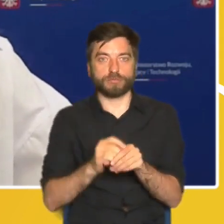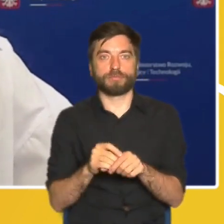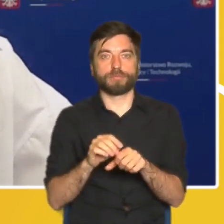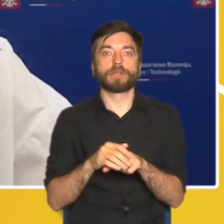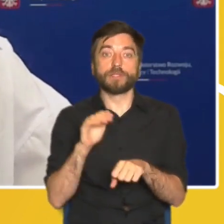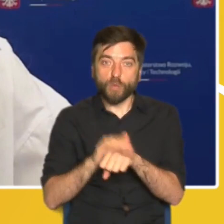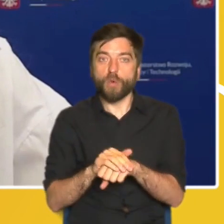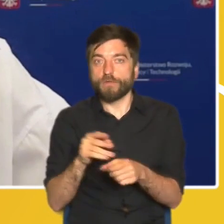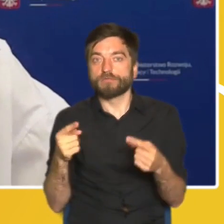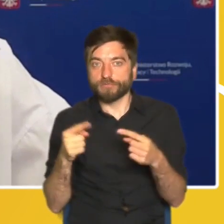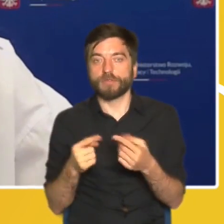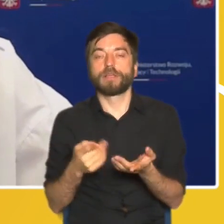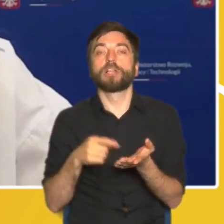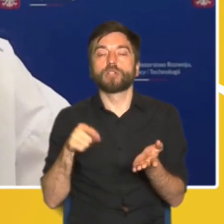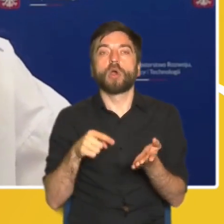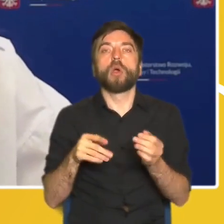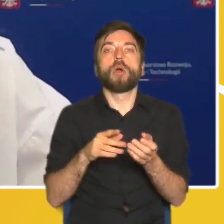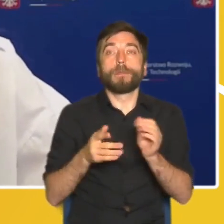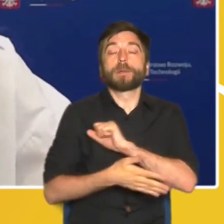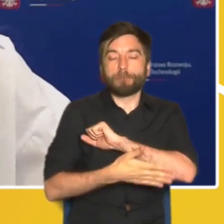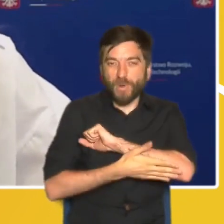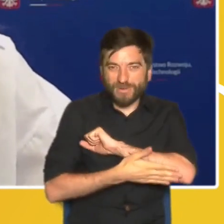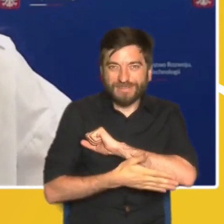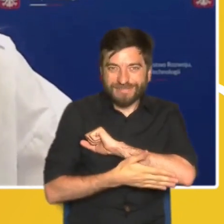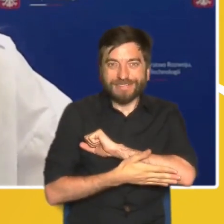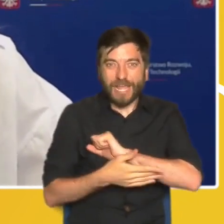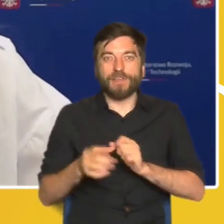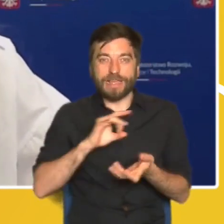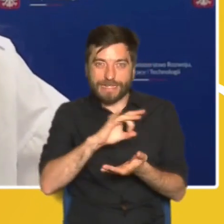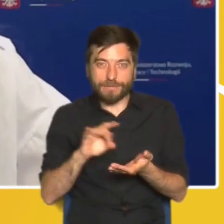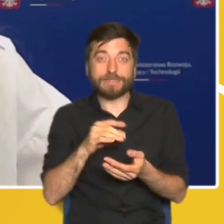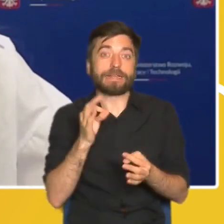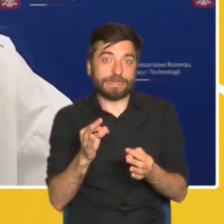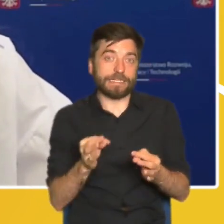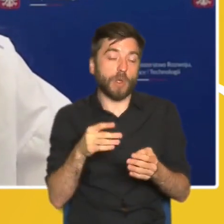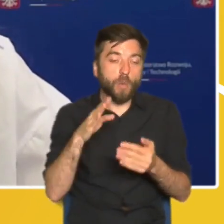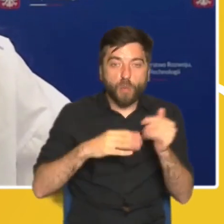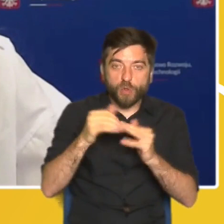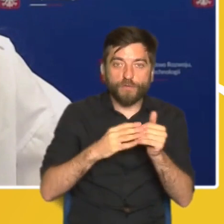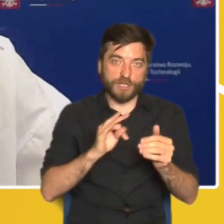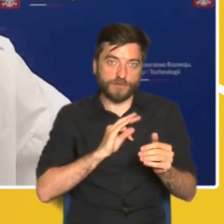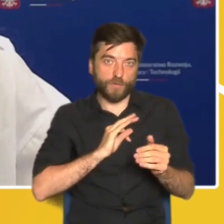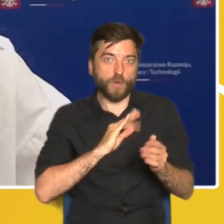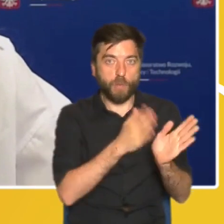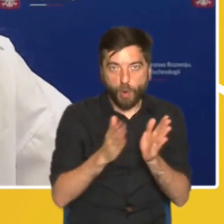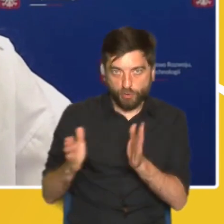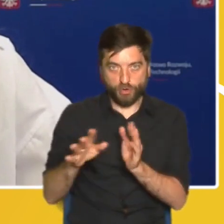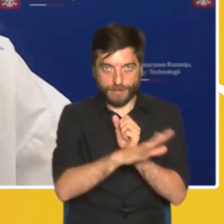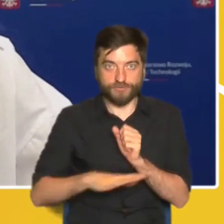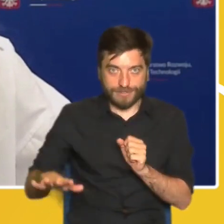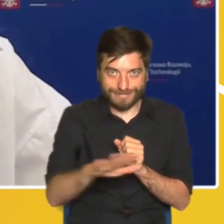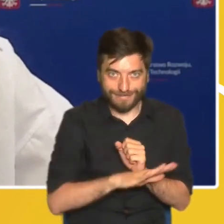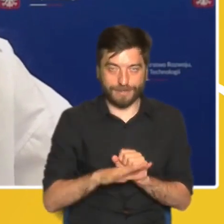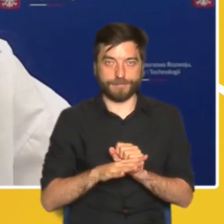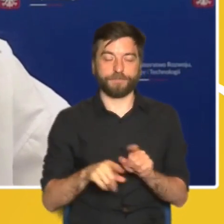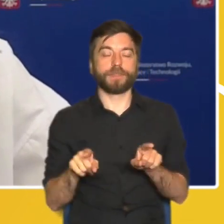rdzeń, wokół którego gminy będą budowały swój ład przestrzenny. Chcemy także ograniczyć wydawanie